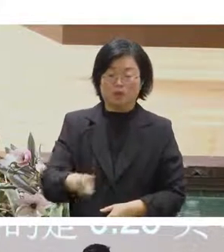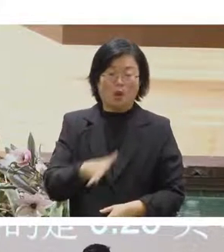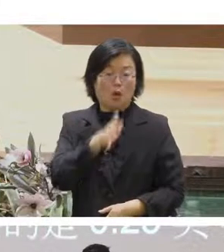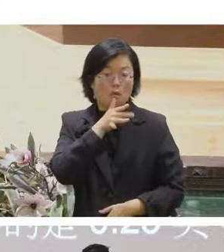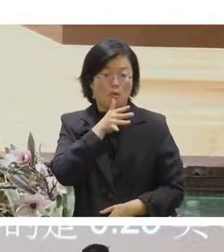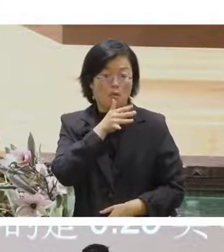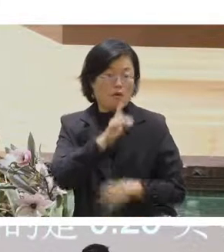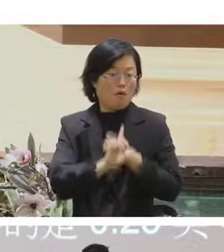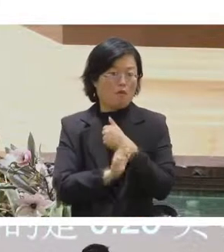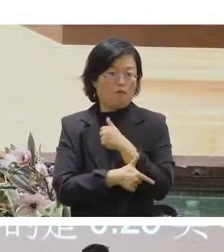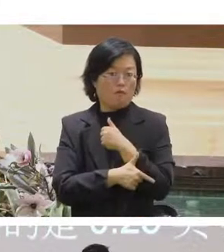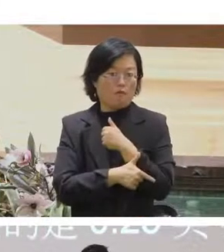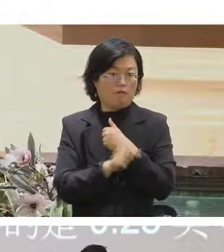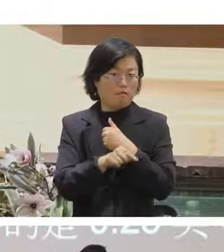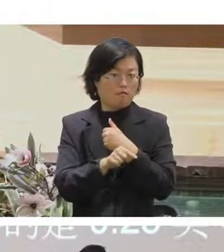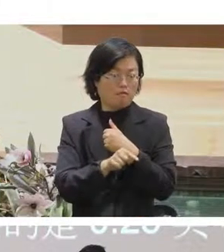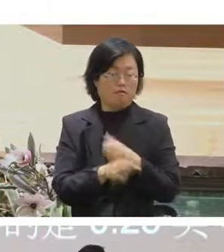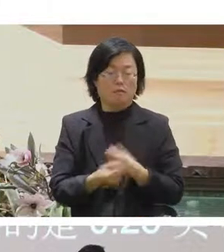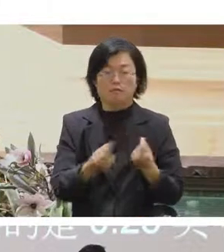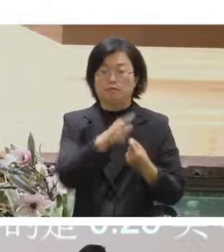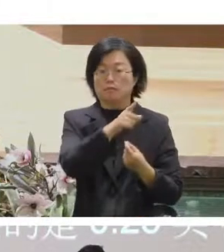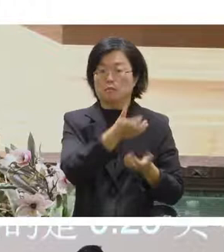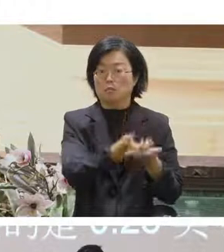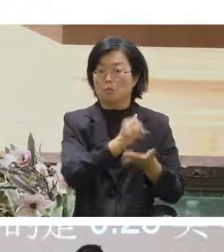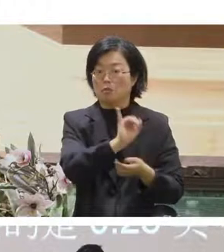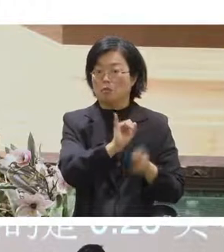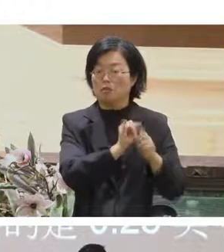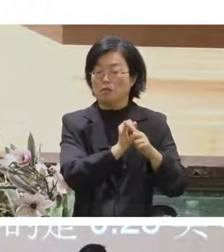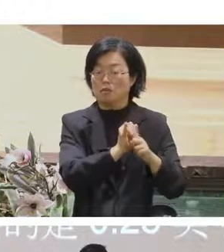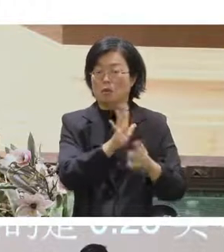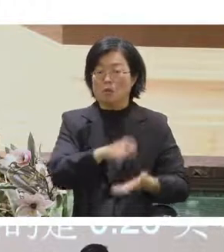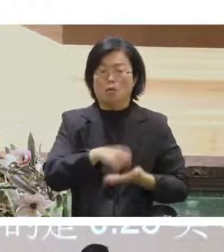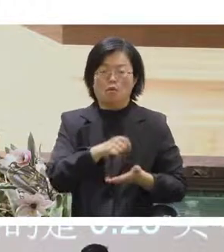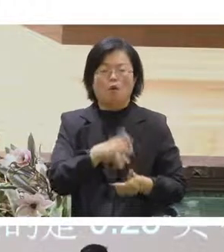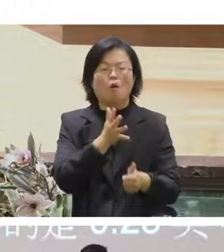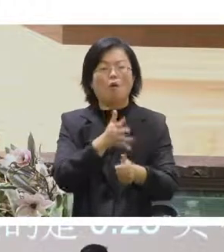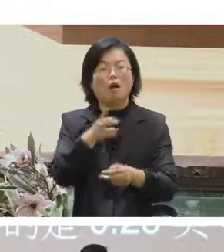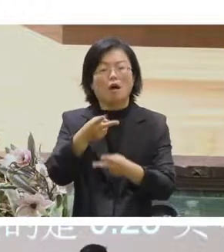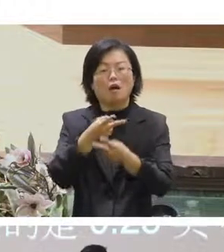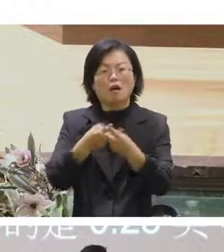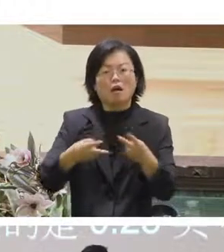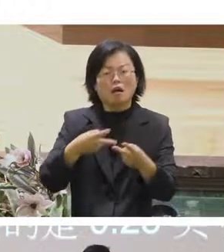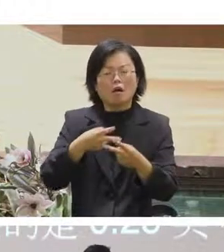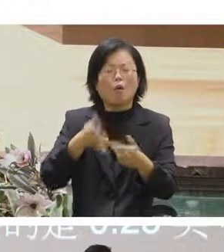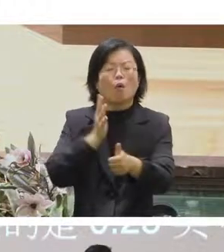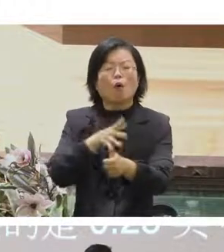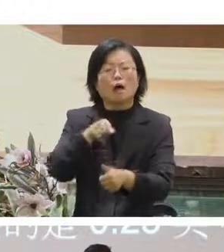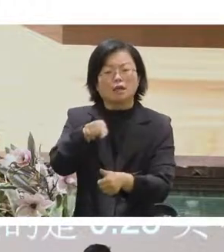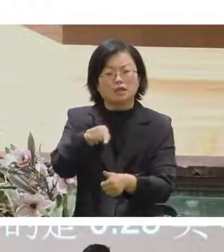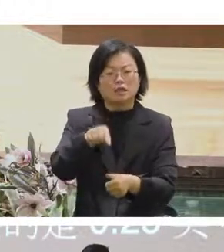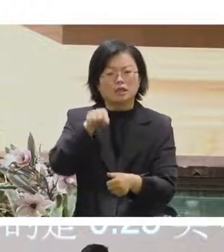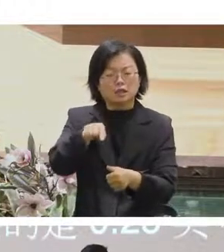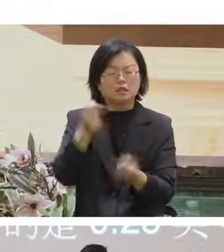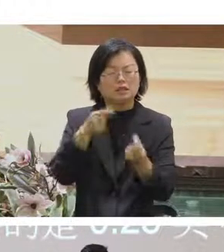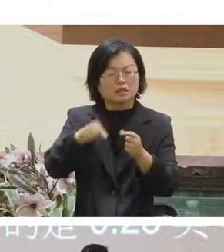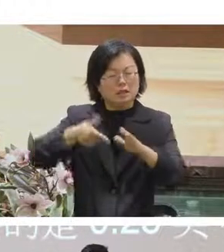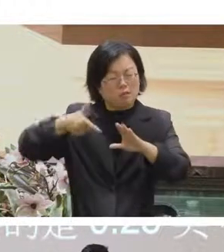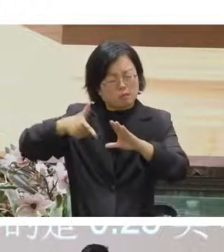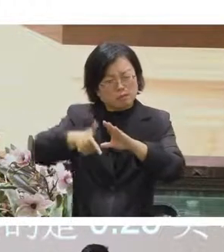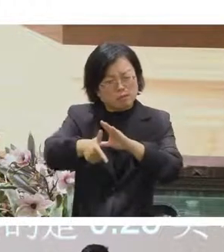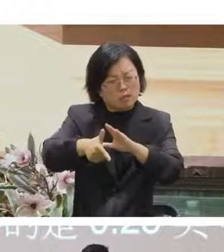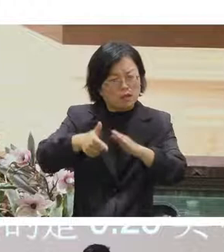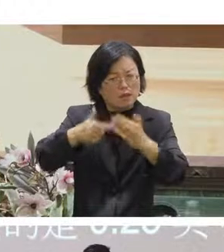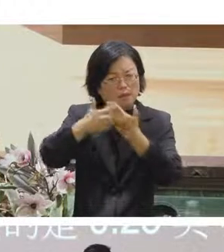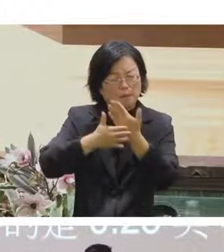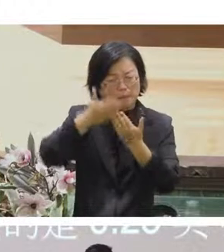也剛剛是Passion剛剛demo的是在問客戶說你這個洞是要拿來做什麼用的是要掛一幅畫嗎是要鑽在什麼樣